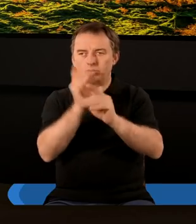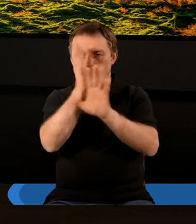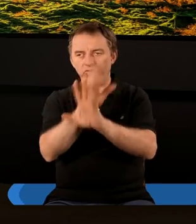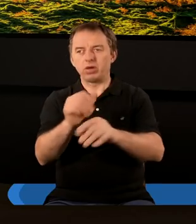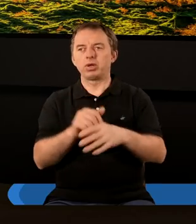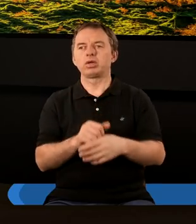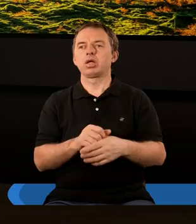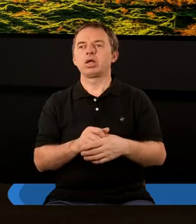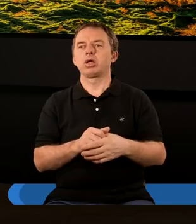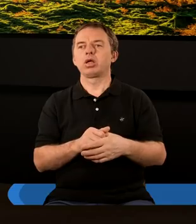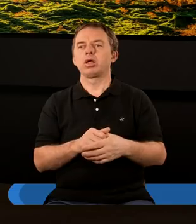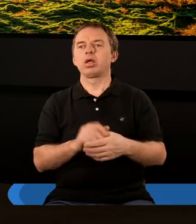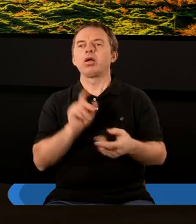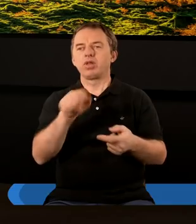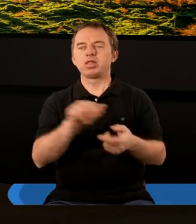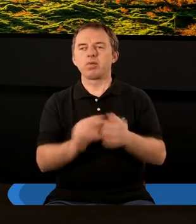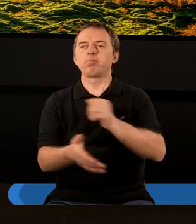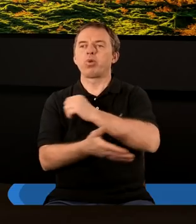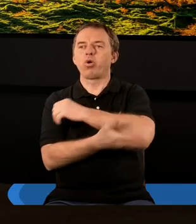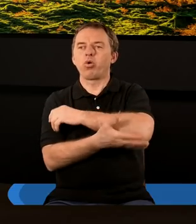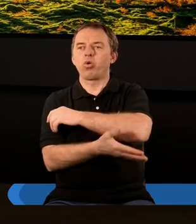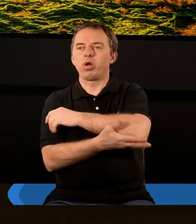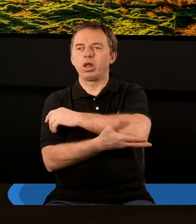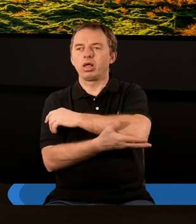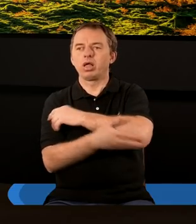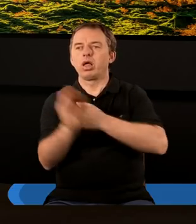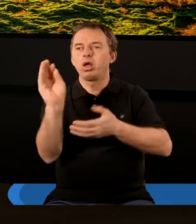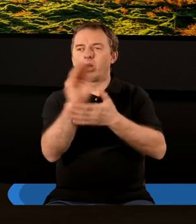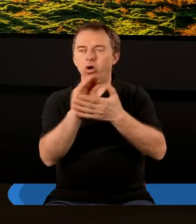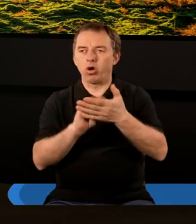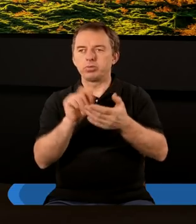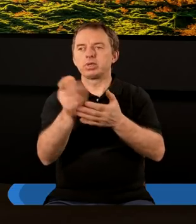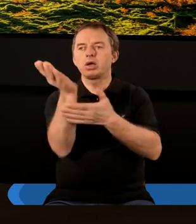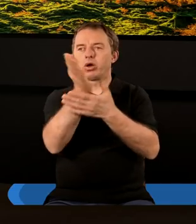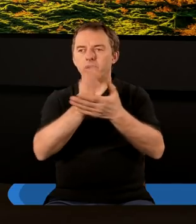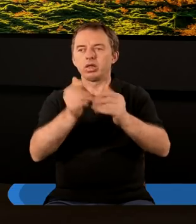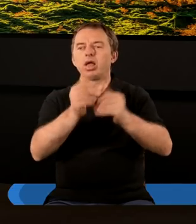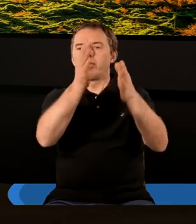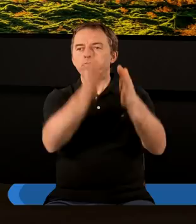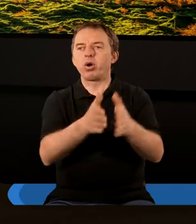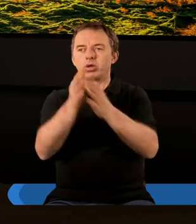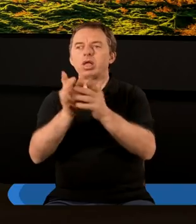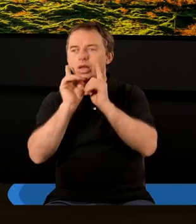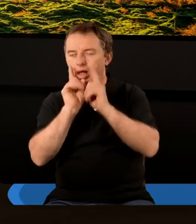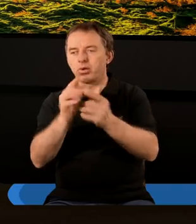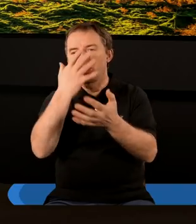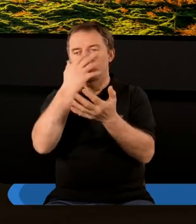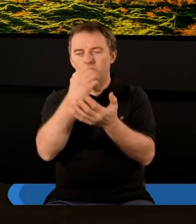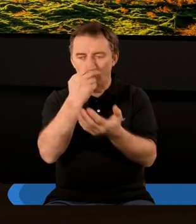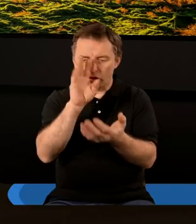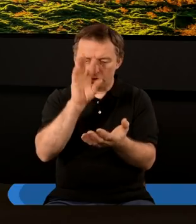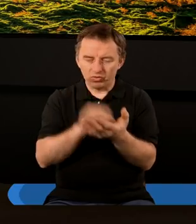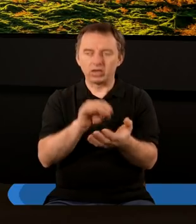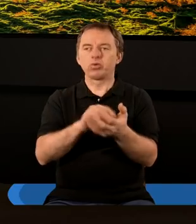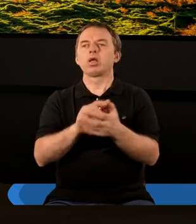uwielbiać. I właśnie na tym polega ten opis Piętego Rozdziału. Pokazuje, że te postacie naprawdę doświadczyły tego